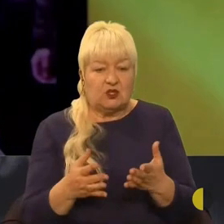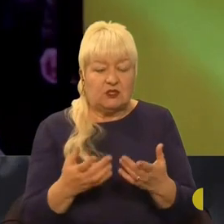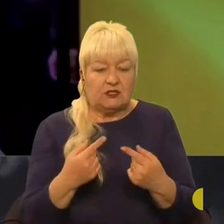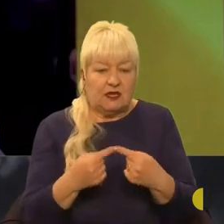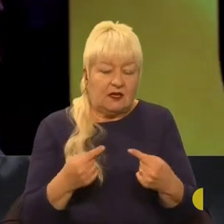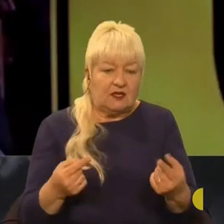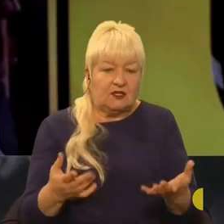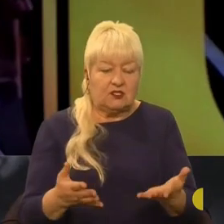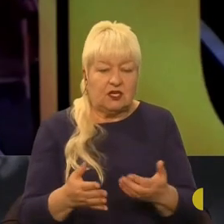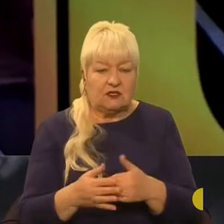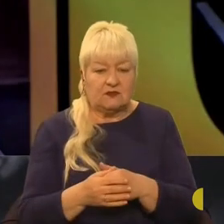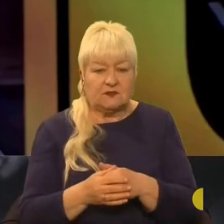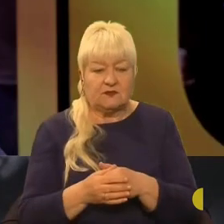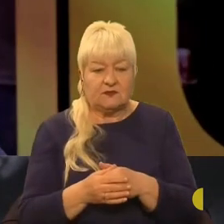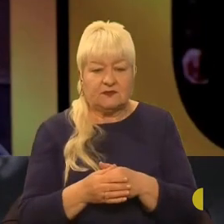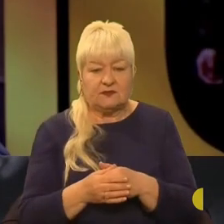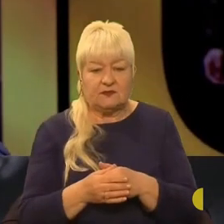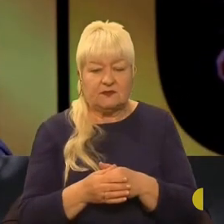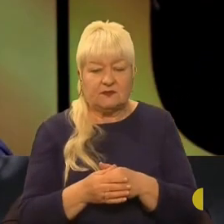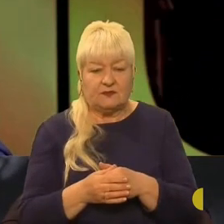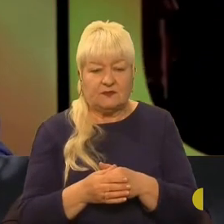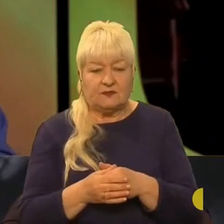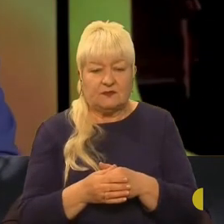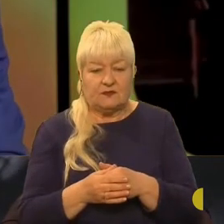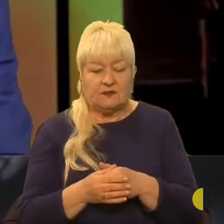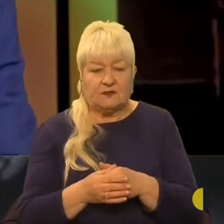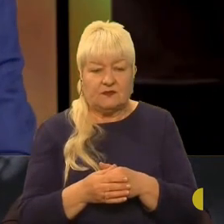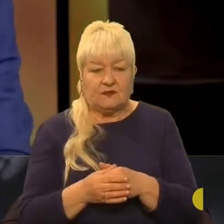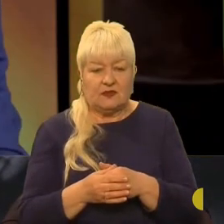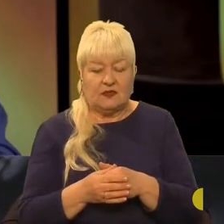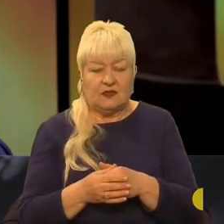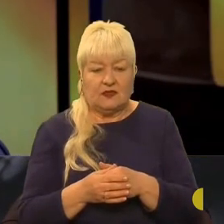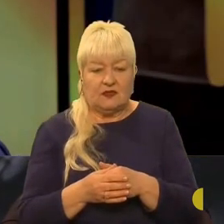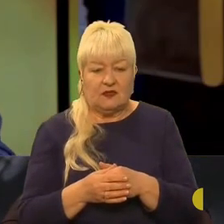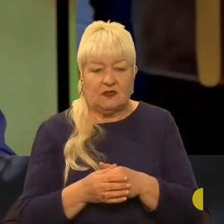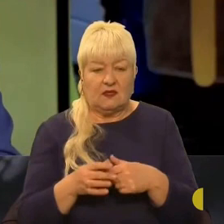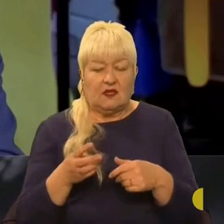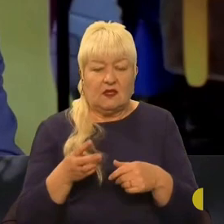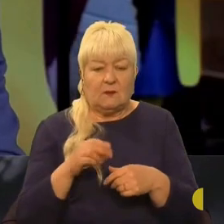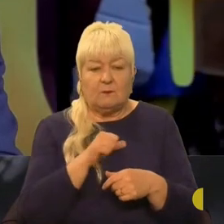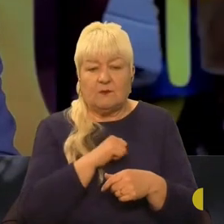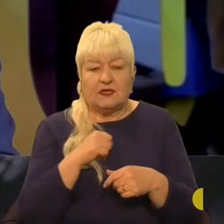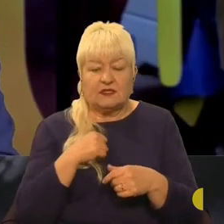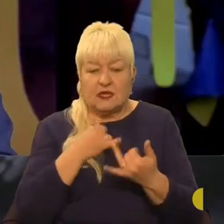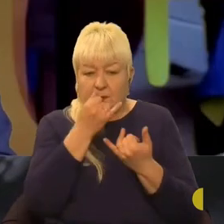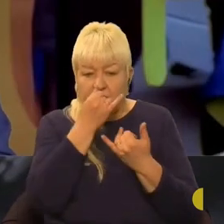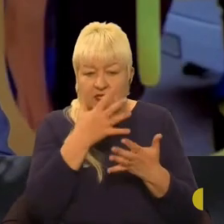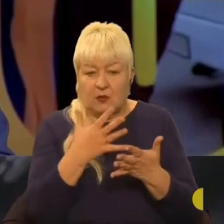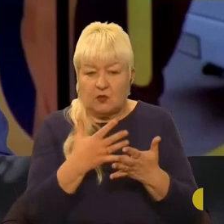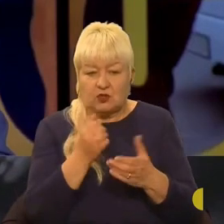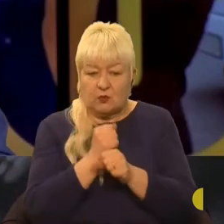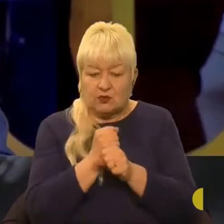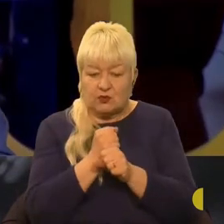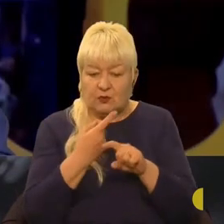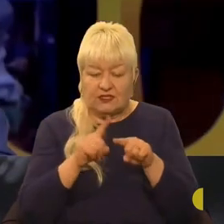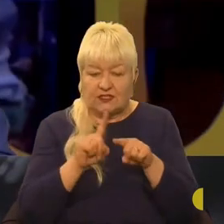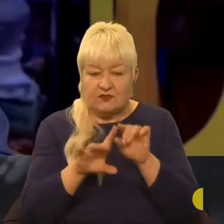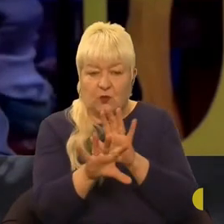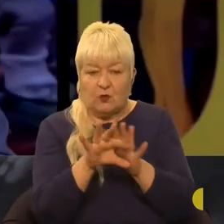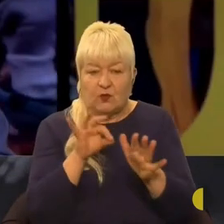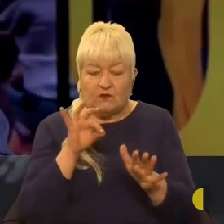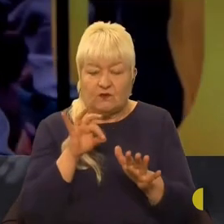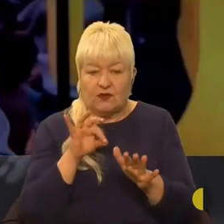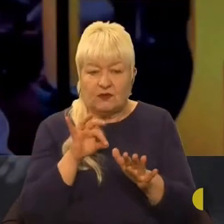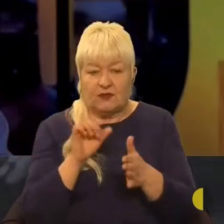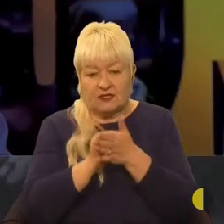заговоримо це питання, і пірухів, і крутимось довкола, самі не можемо зайти в ньому вигідь. Вибір з приводу цього